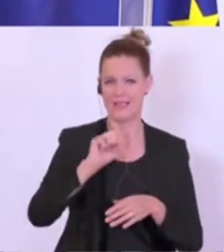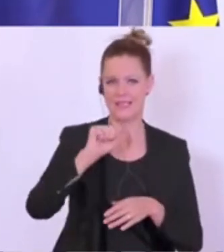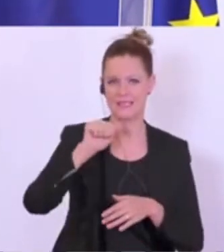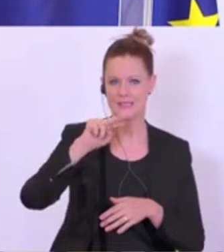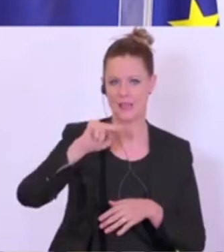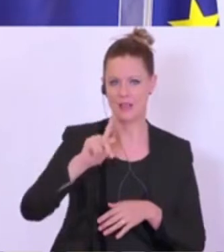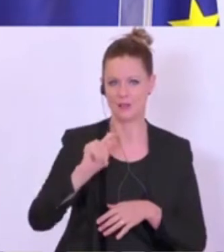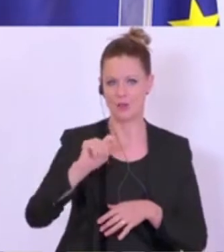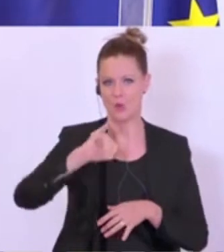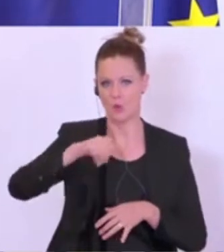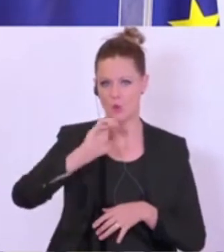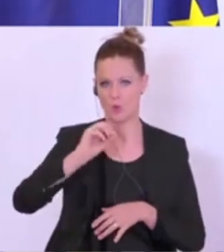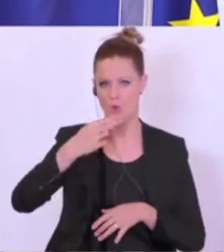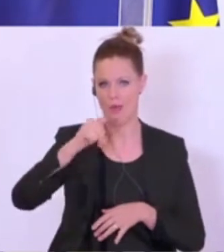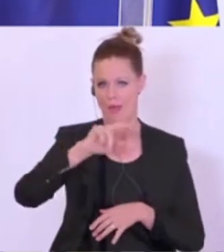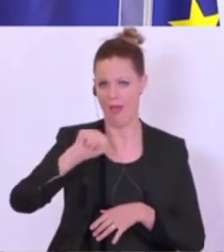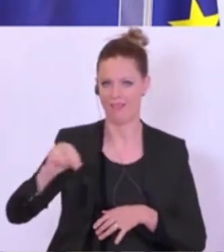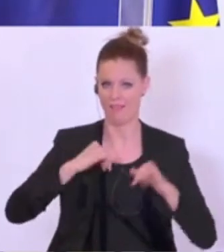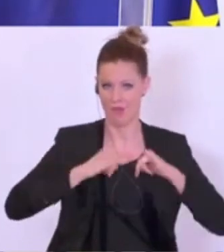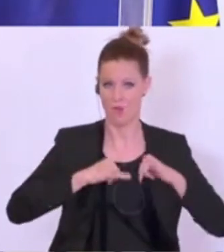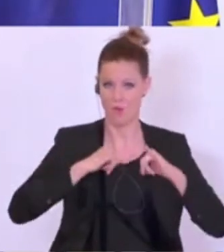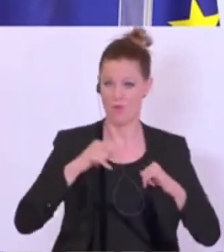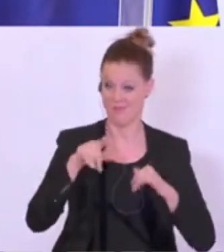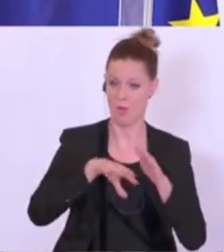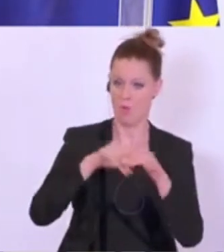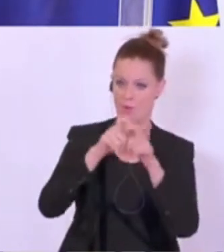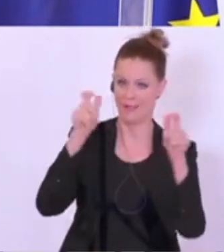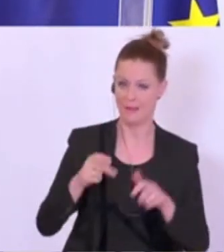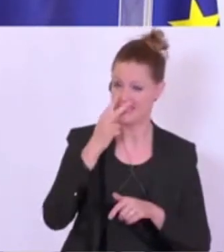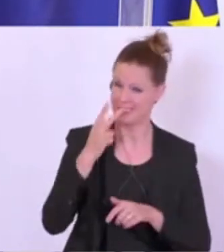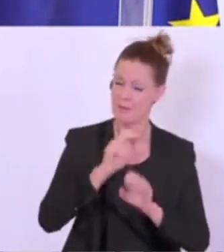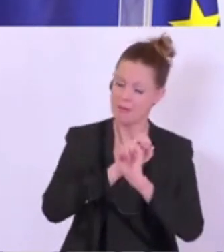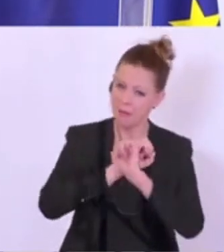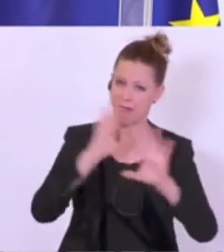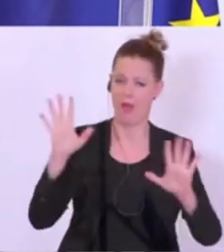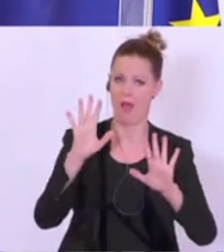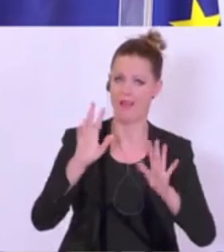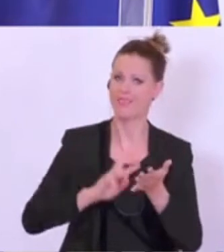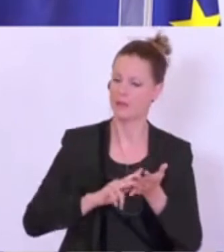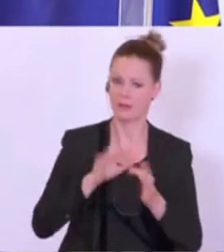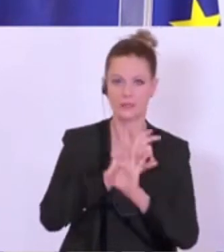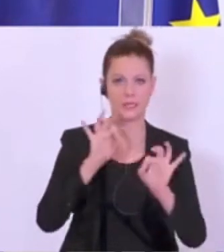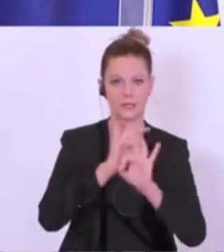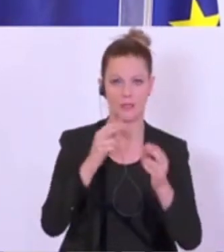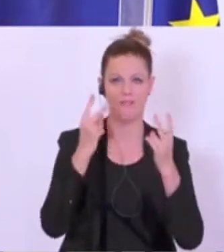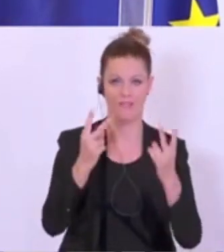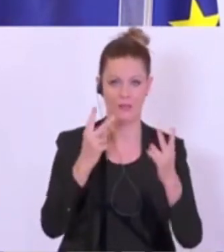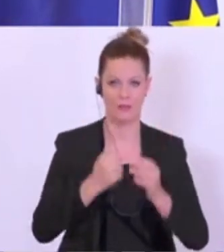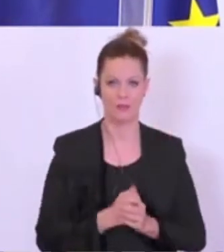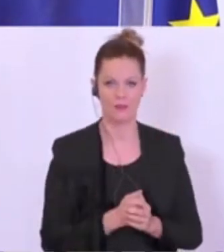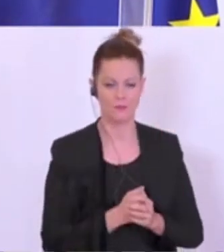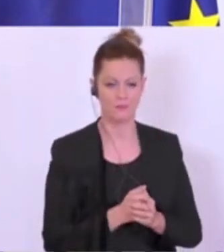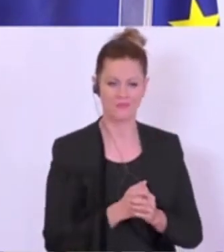und an diesem Unternehmen sieht man ganz klar die Bedeutung der Digitalisierung. Es hat sich entwickelt von einem